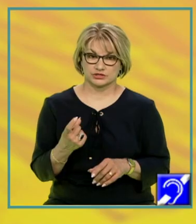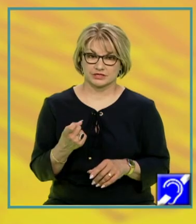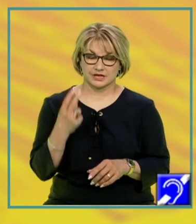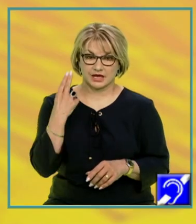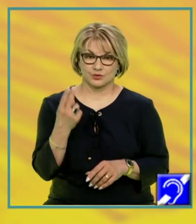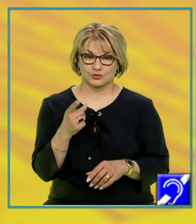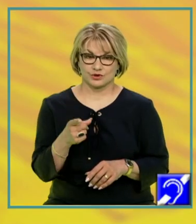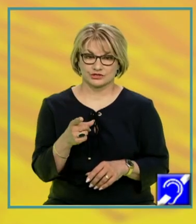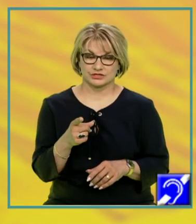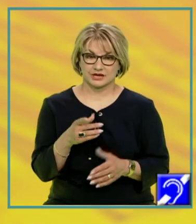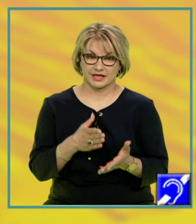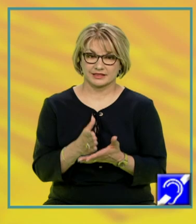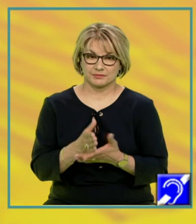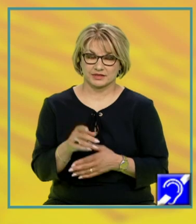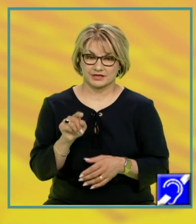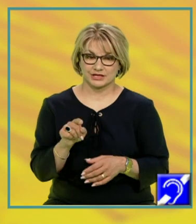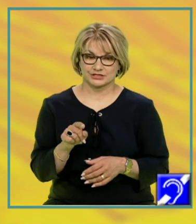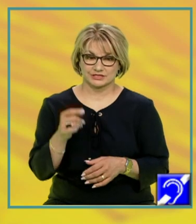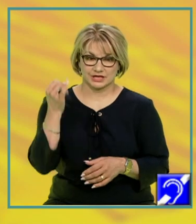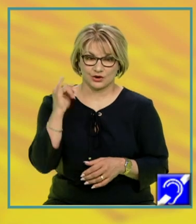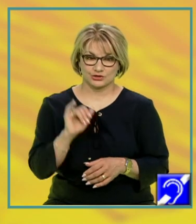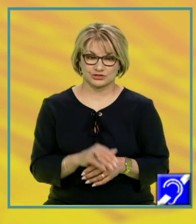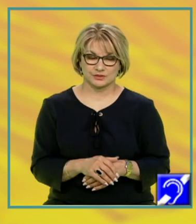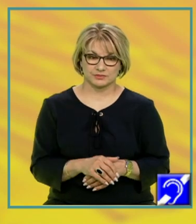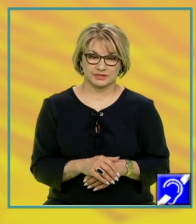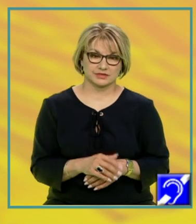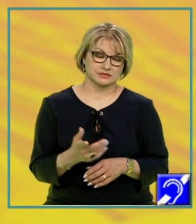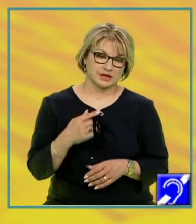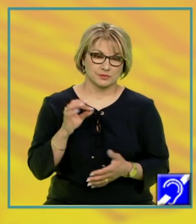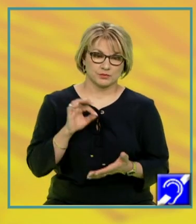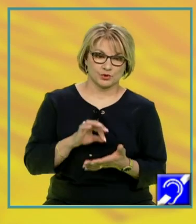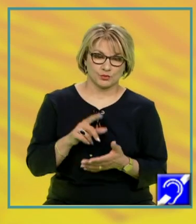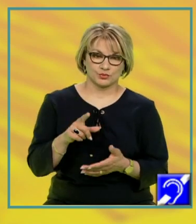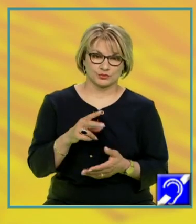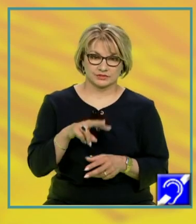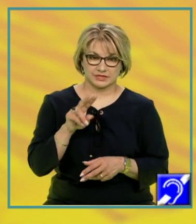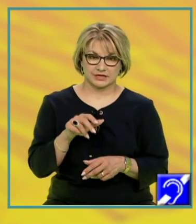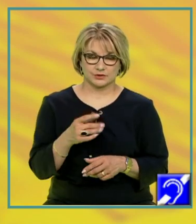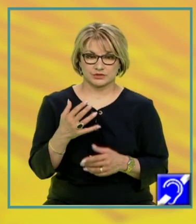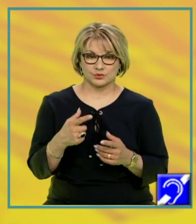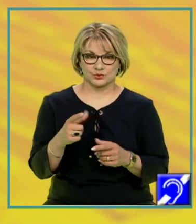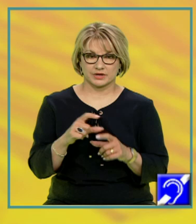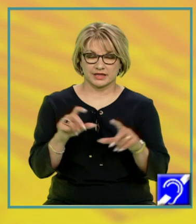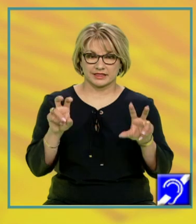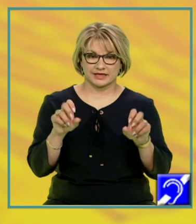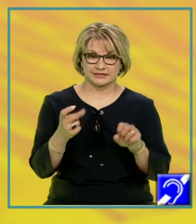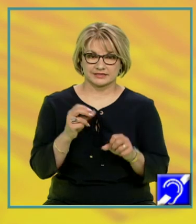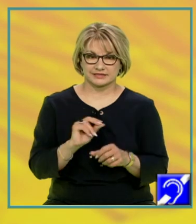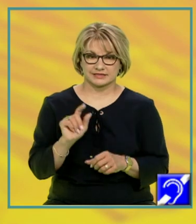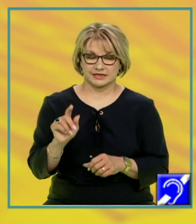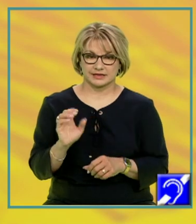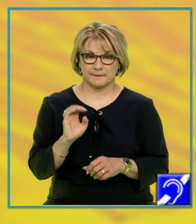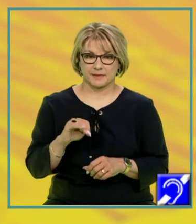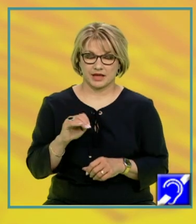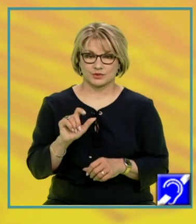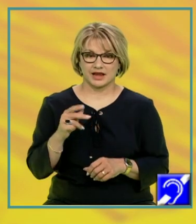cunoașterea temeinică a acestor concepte, astfel încât vă propun să ne uităm la unele texte din scrierile lui Immanuel